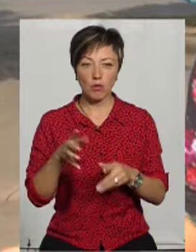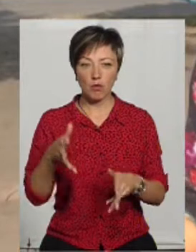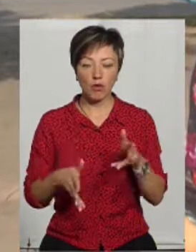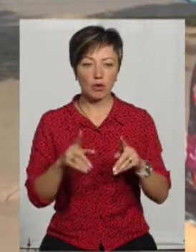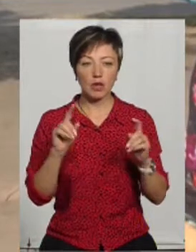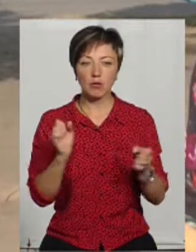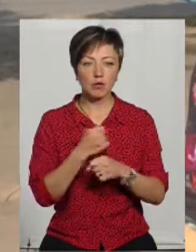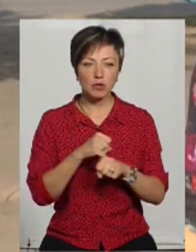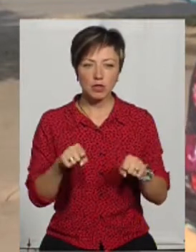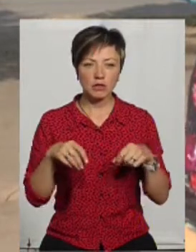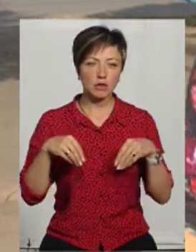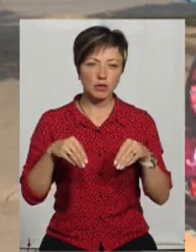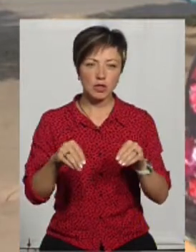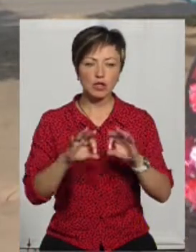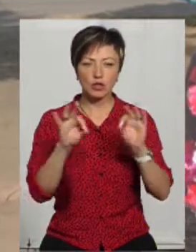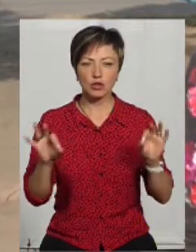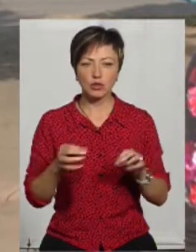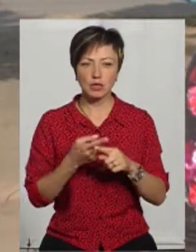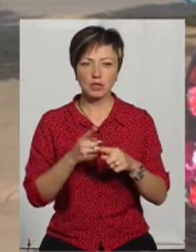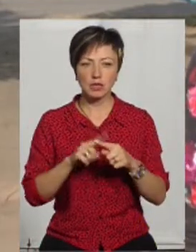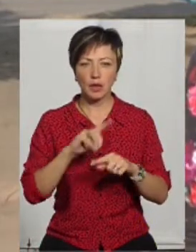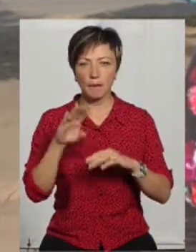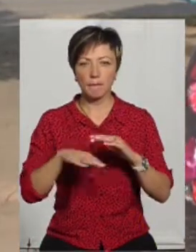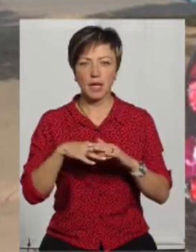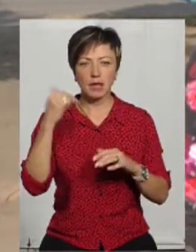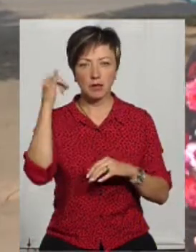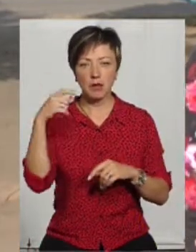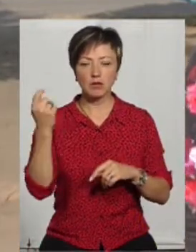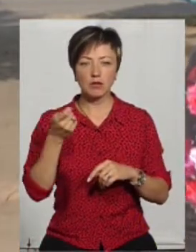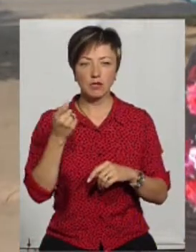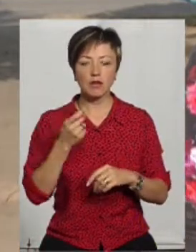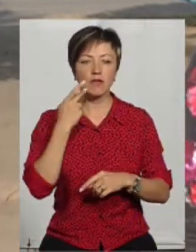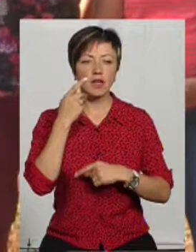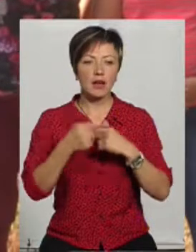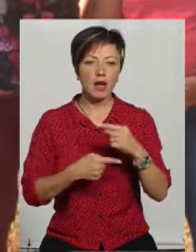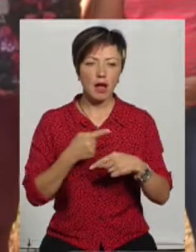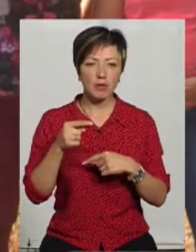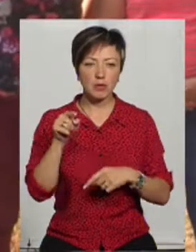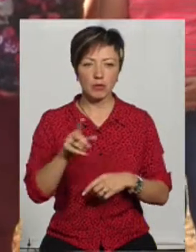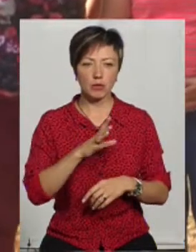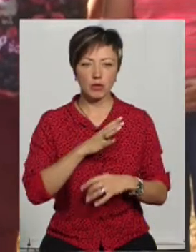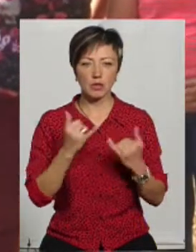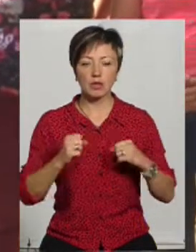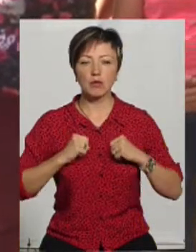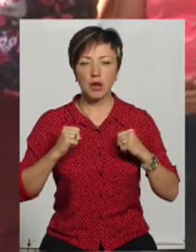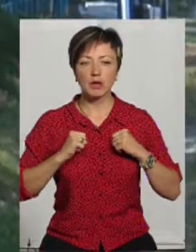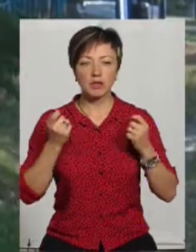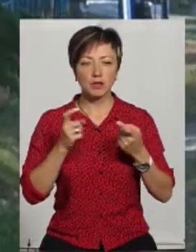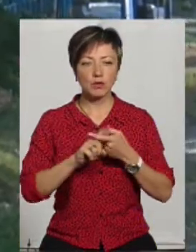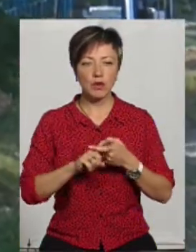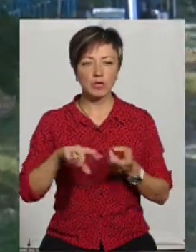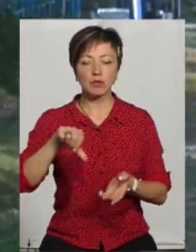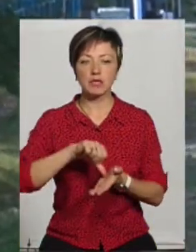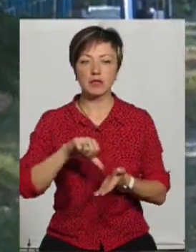неможливо нічого, ні посіяти, ні, нічого, це підпасовіще, тільки це, віками воно там було. Наразі ми намагаємося зв'язатися із